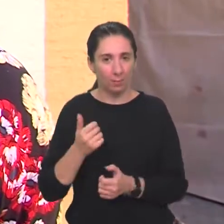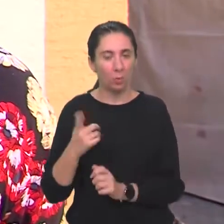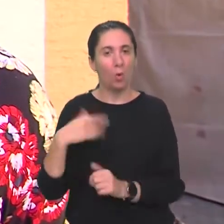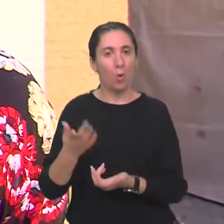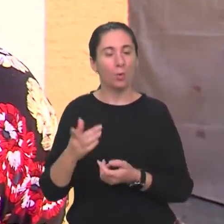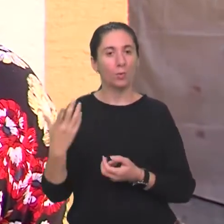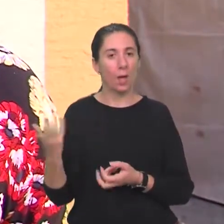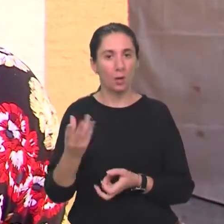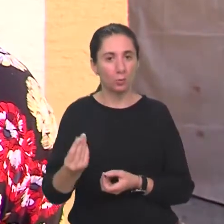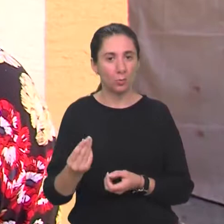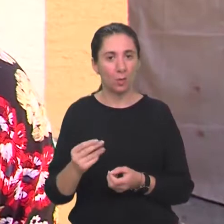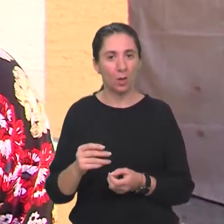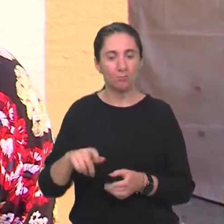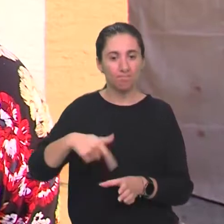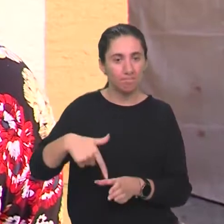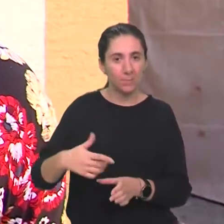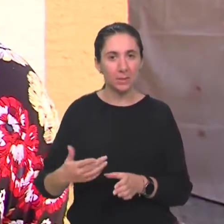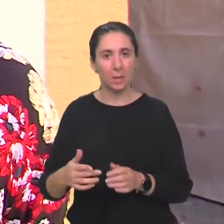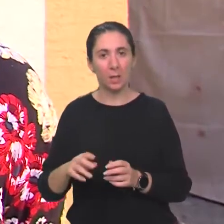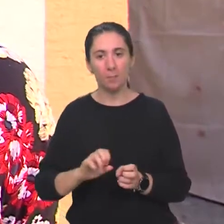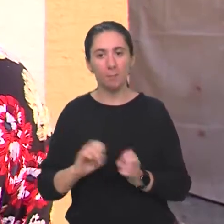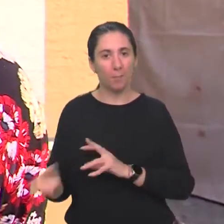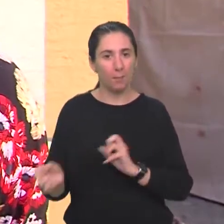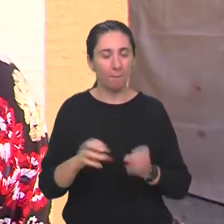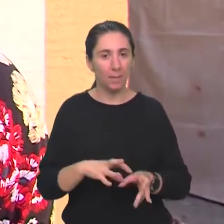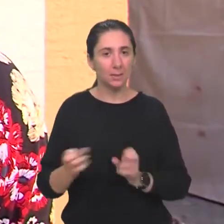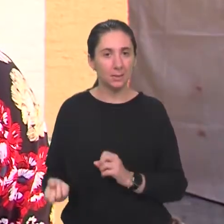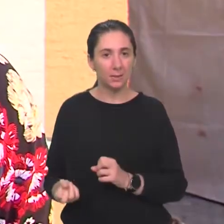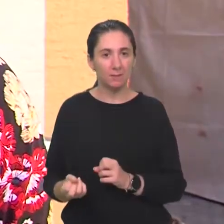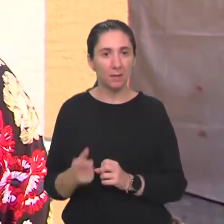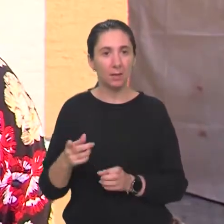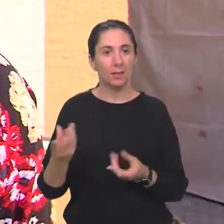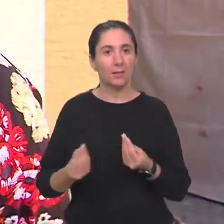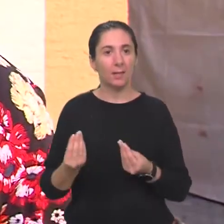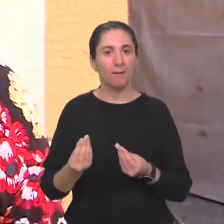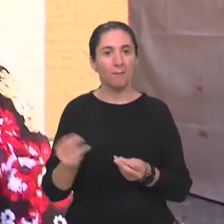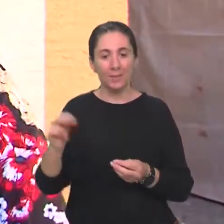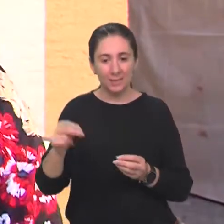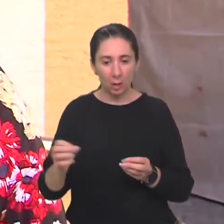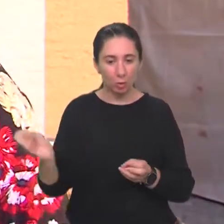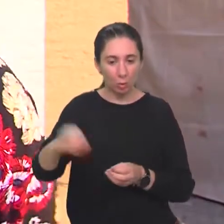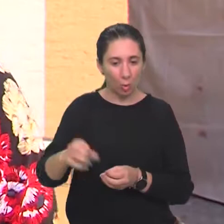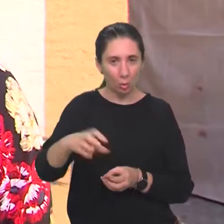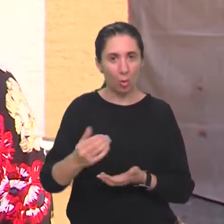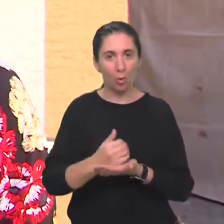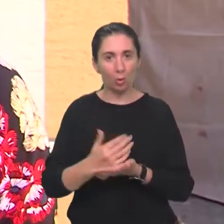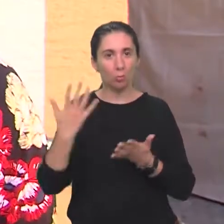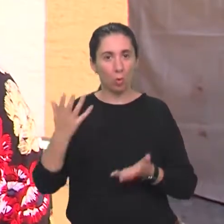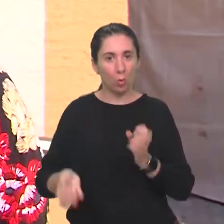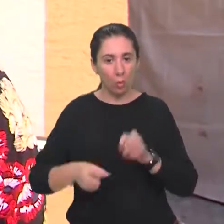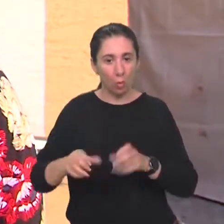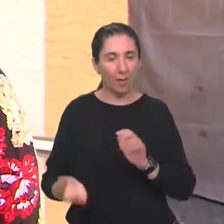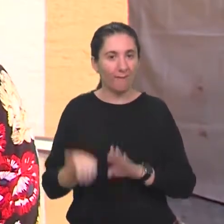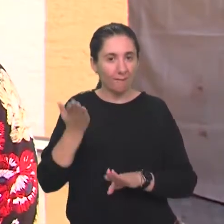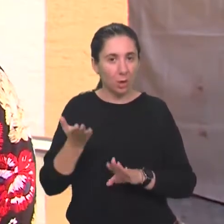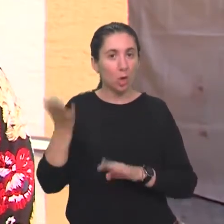krenulo malo sa miksanjem, malo sa prebacivanjem tih nekakvih začina, ubacivanjem, korištenjem ruku, više